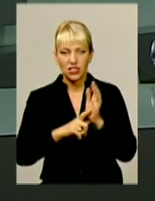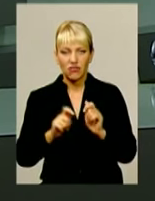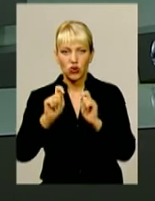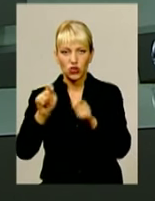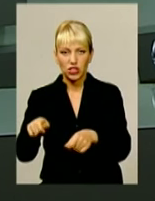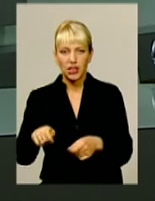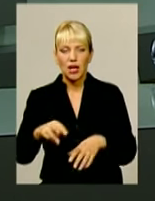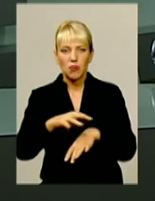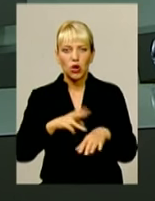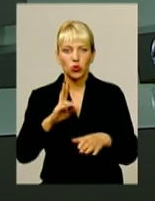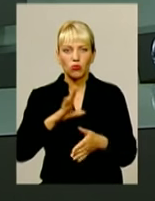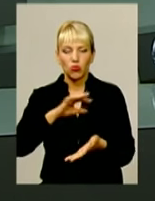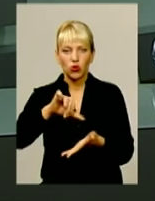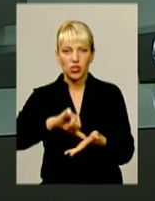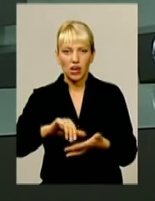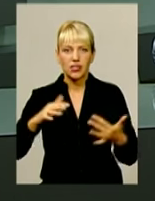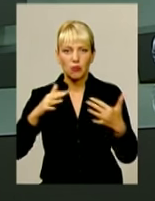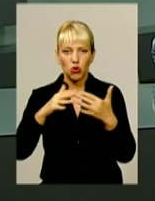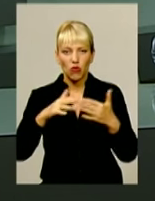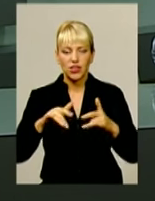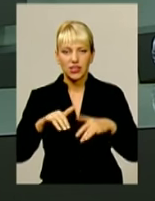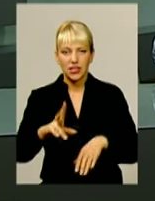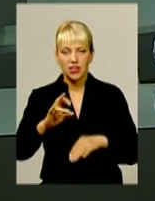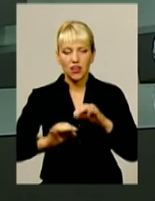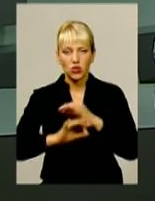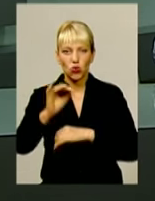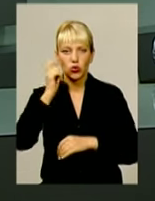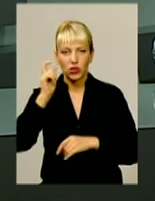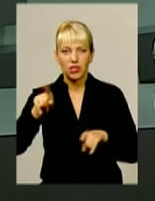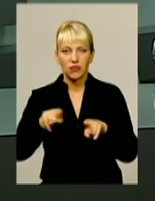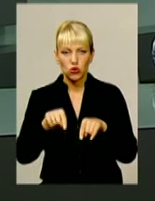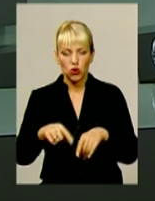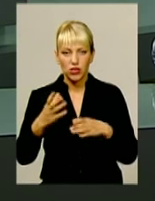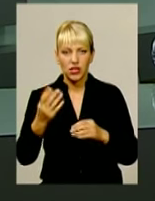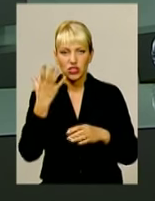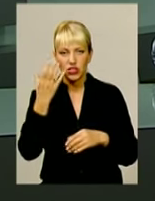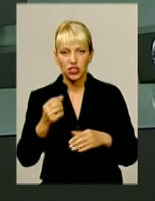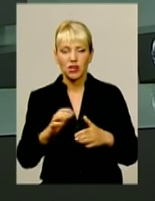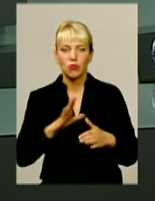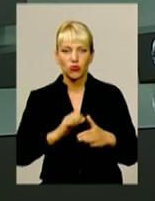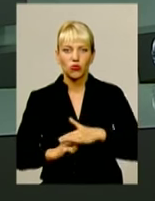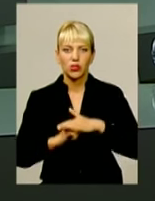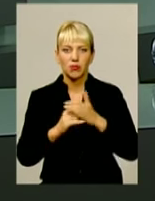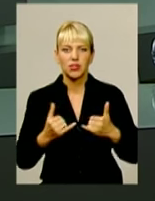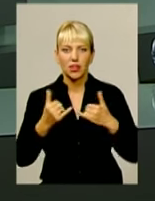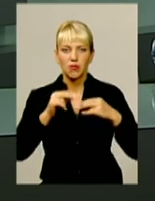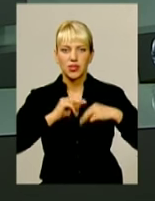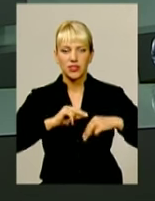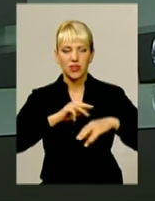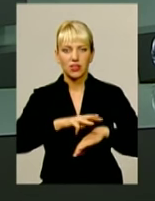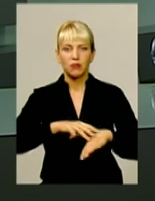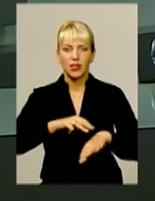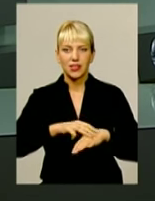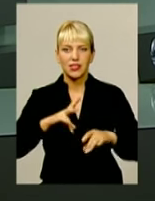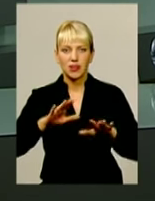були учасниками бойових дій на сході країни. Цього ж дня заклали фундамент ще однієї багатоповерхівки для працівників міліції.